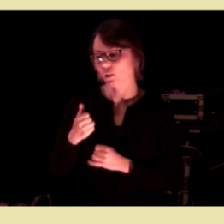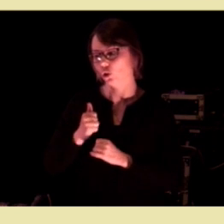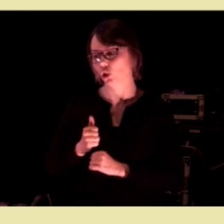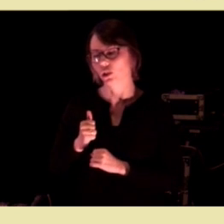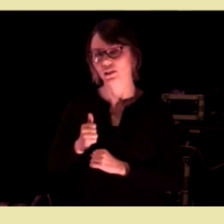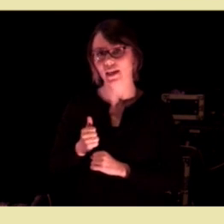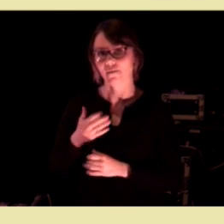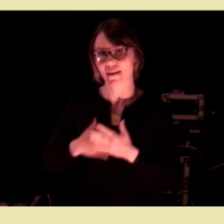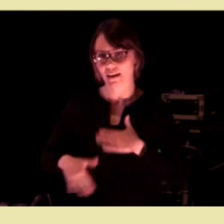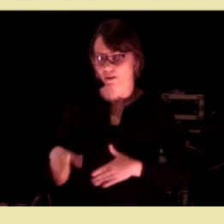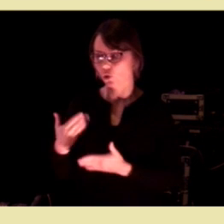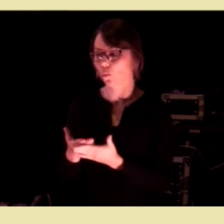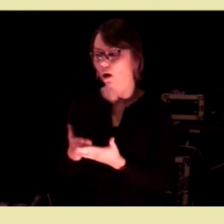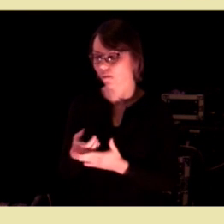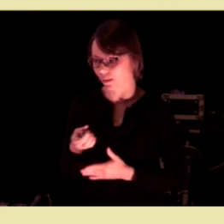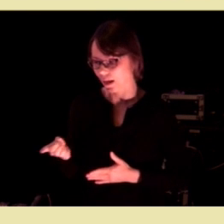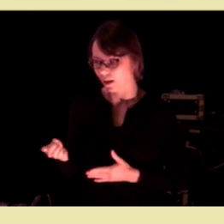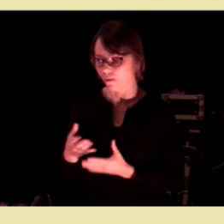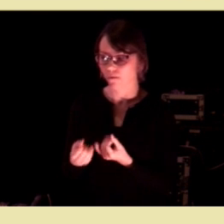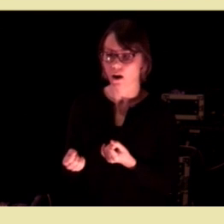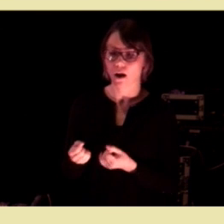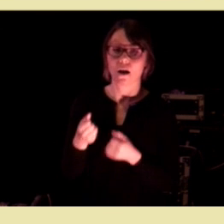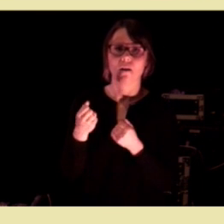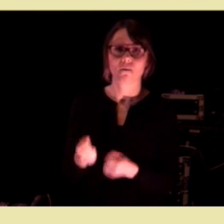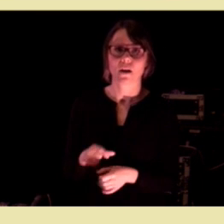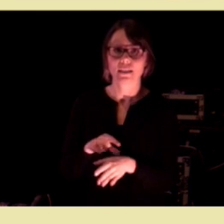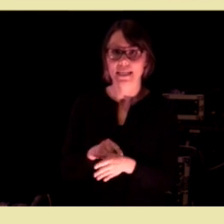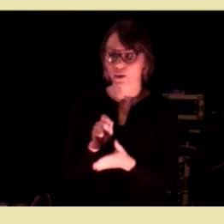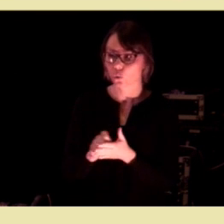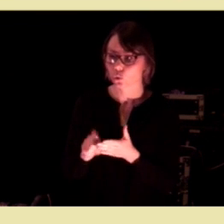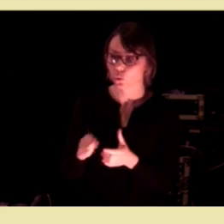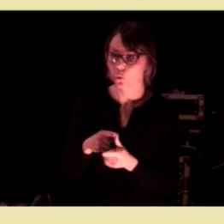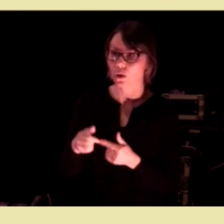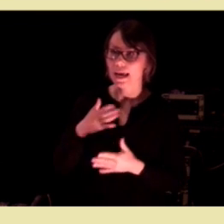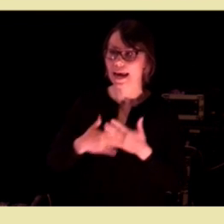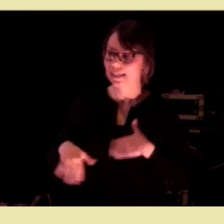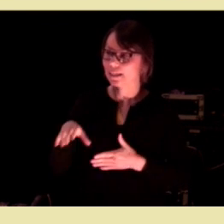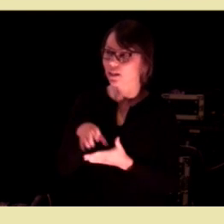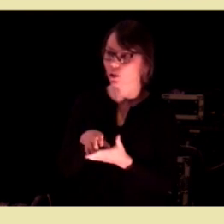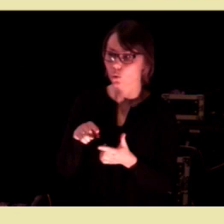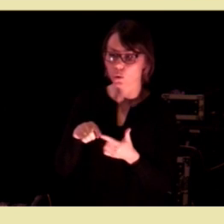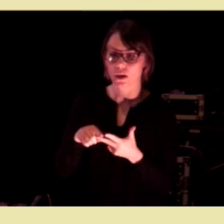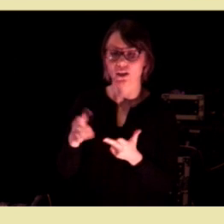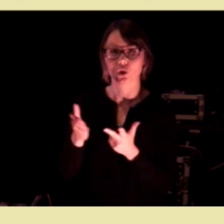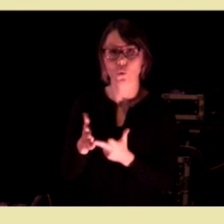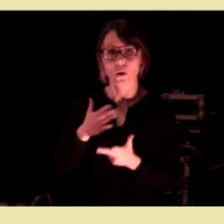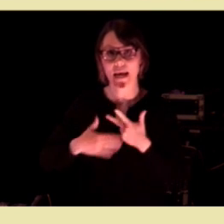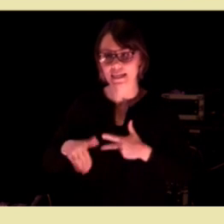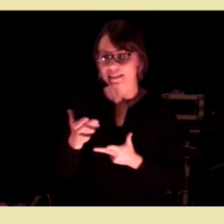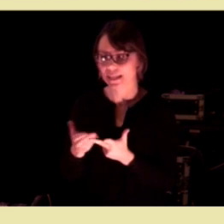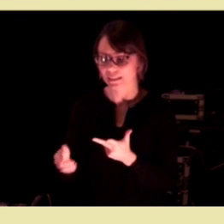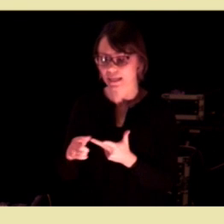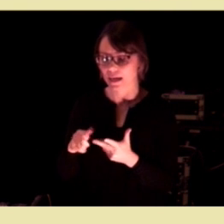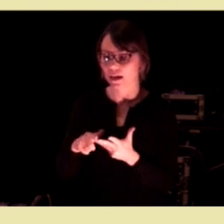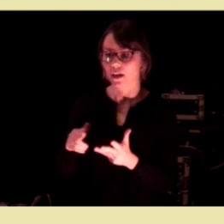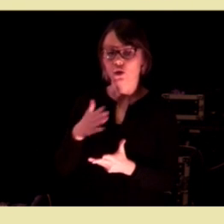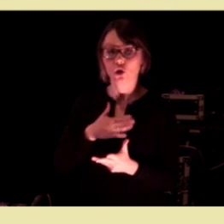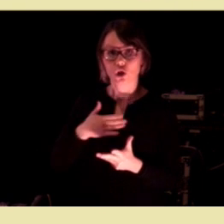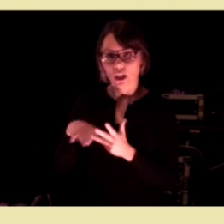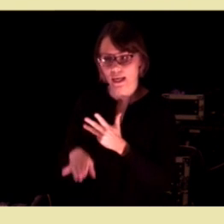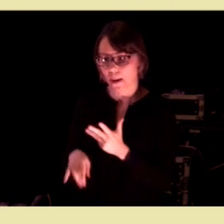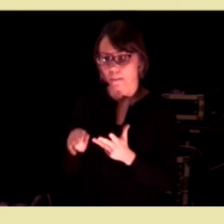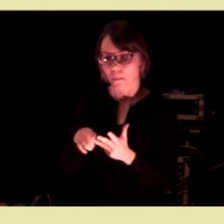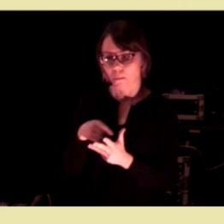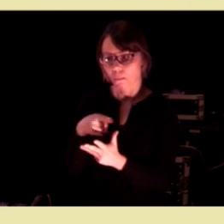tyngste velferdsoppgavene. Alt fra fastlegekontor, helsestasjoner, skolehelsetjeneste, sykehjem.